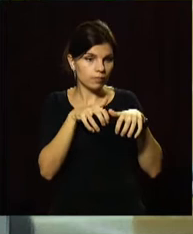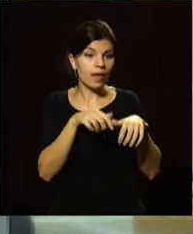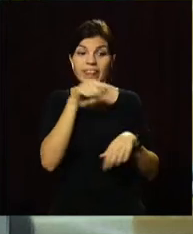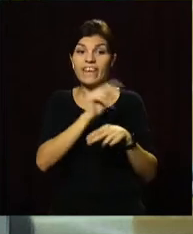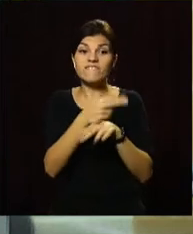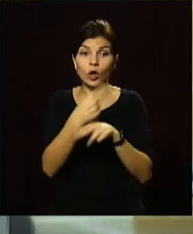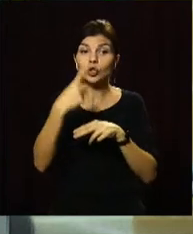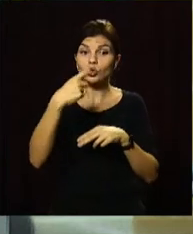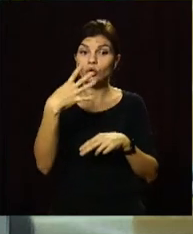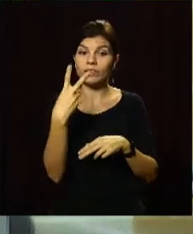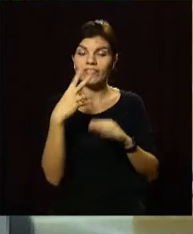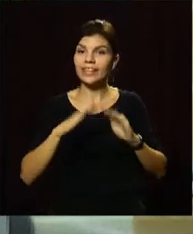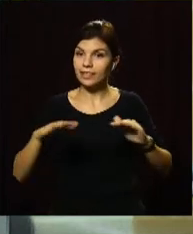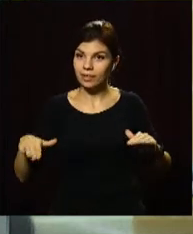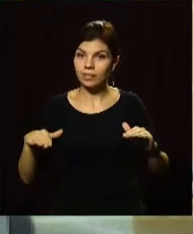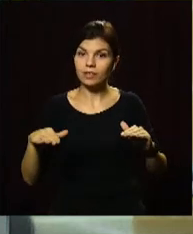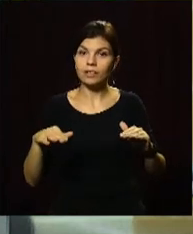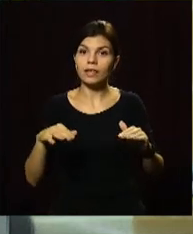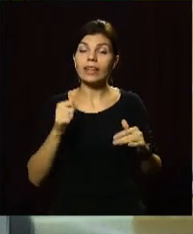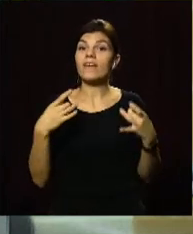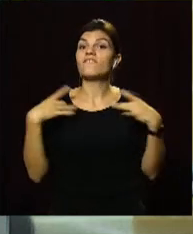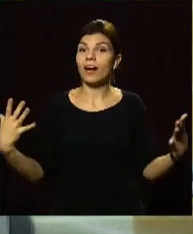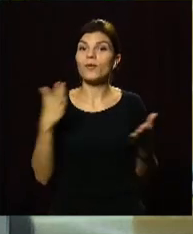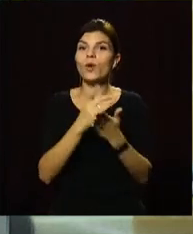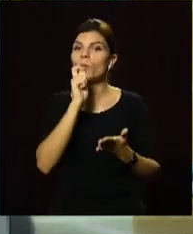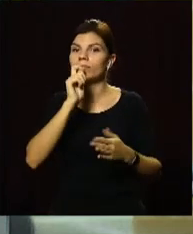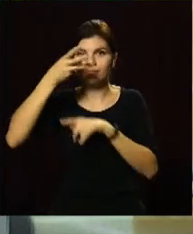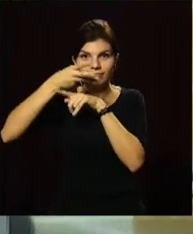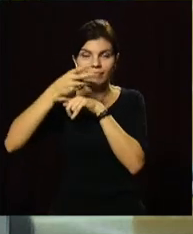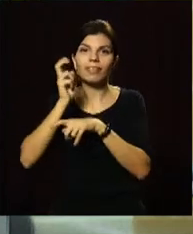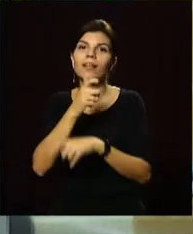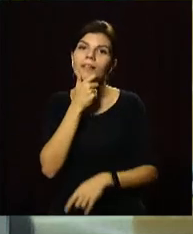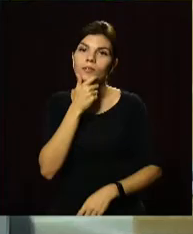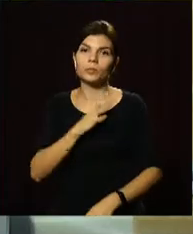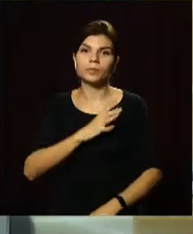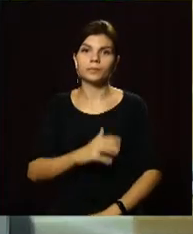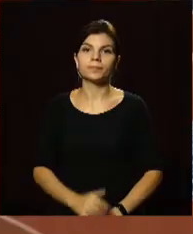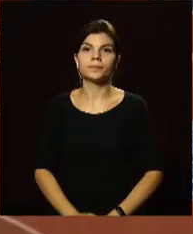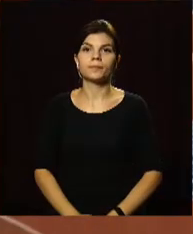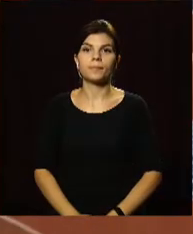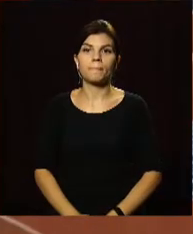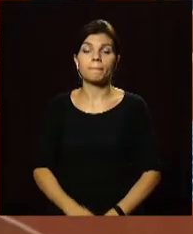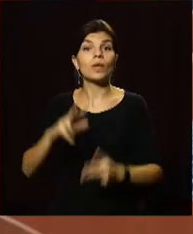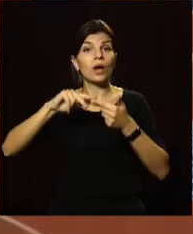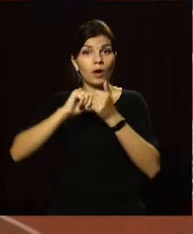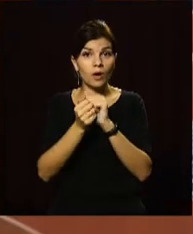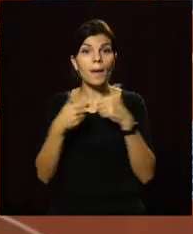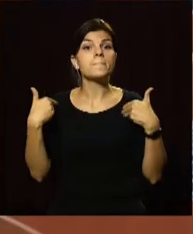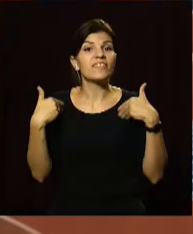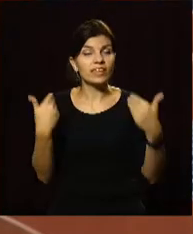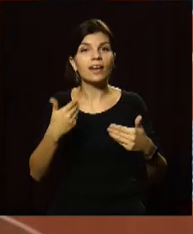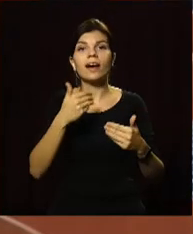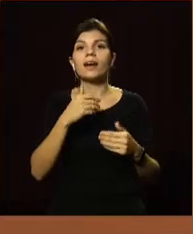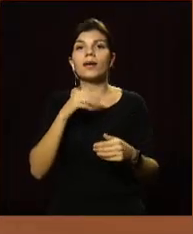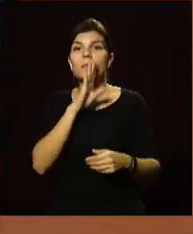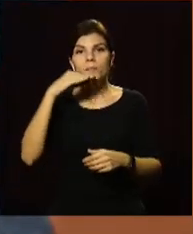виховується 142 дитини. На святі побувала і знімальна група відкритого. У Кам'янському привітали батьків